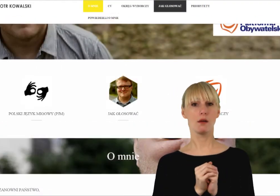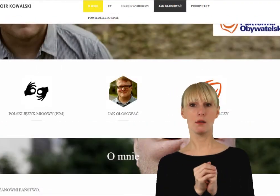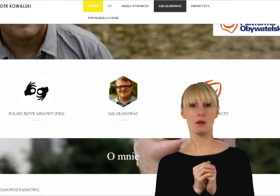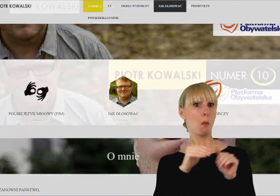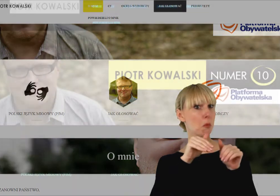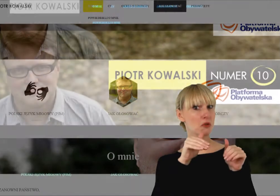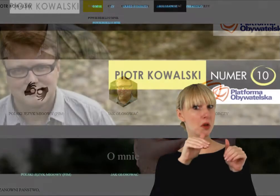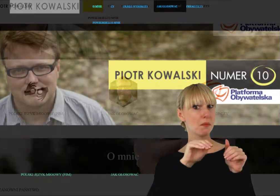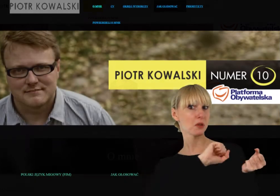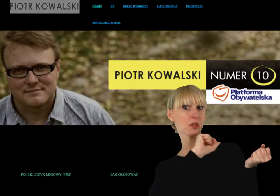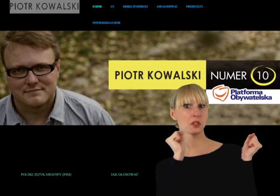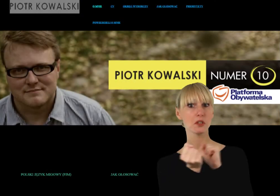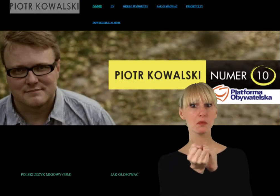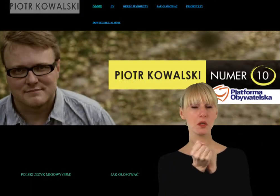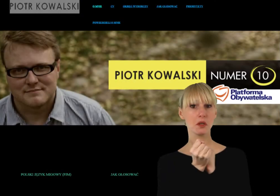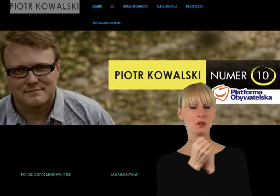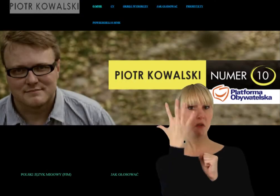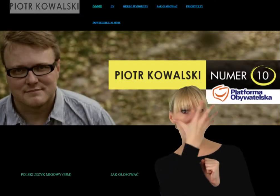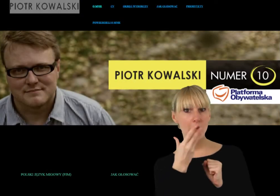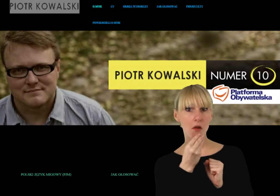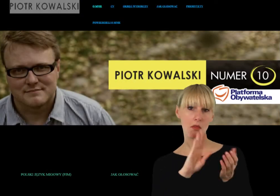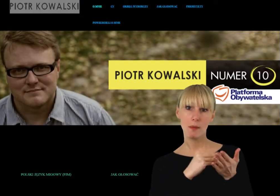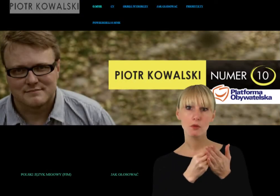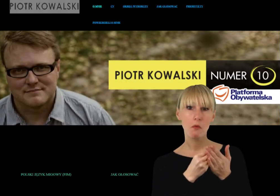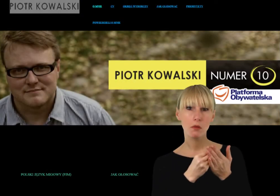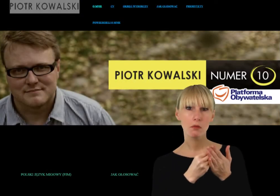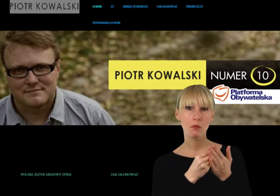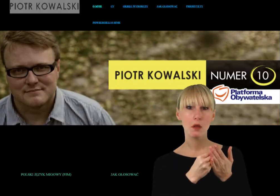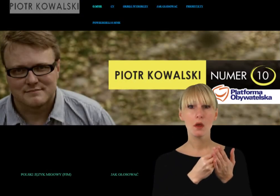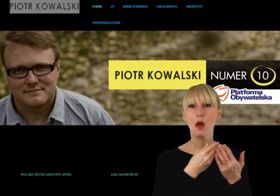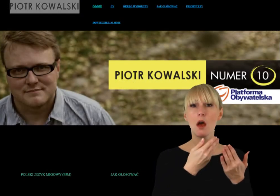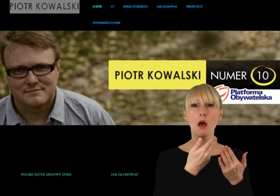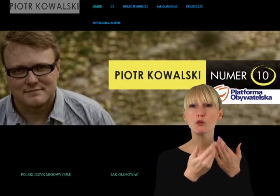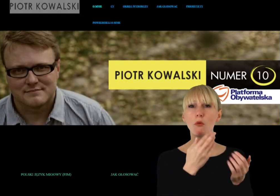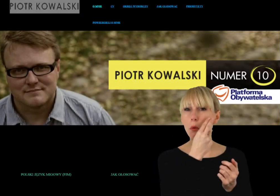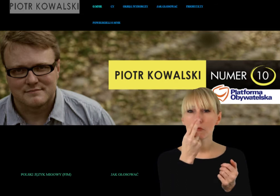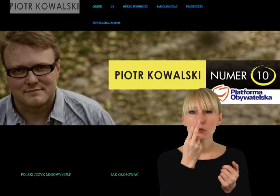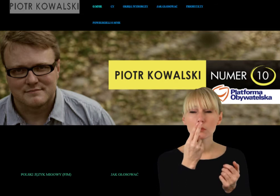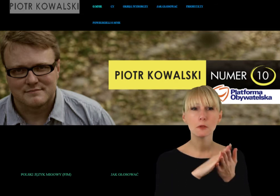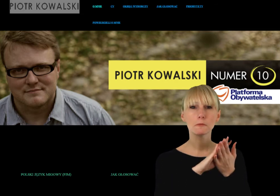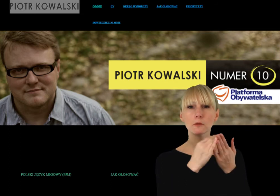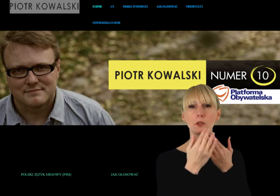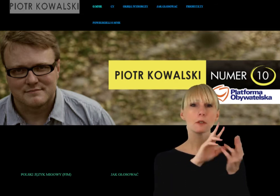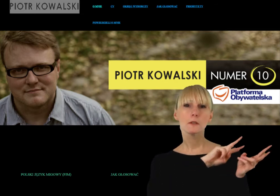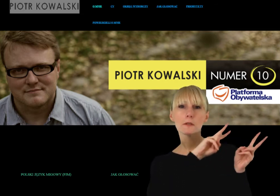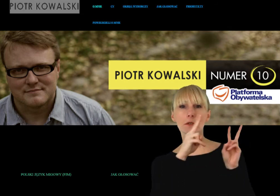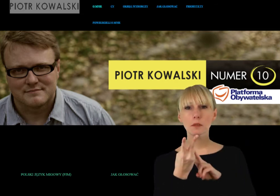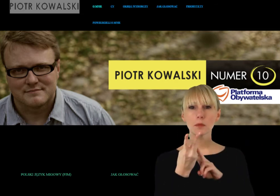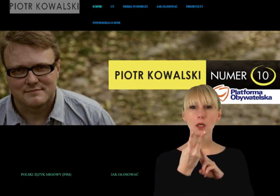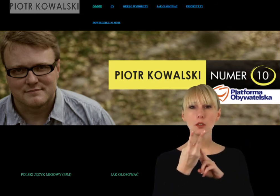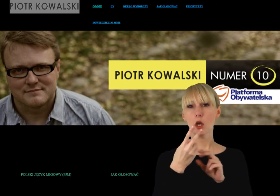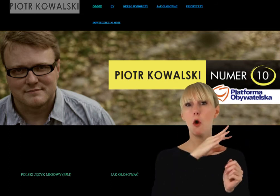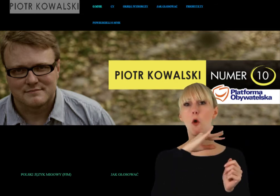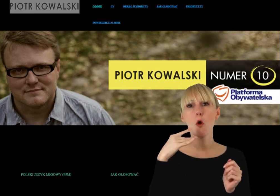Nagłówek, jak głosować. Przycisk zmień, wysoki kontrast. Możemy zmienić wygląd tej strony, więc dla osób słabo widzących